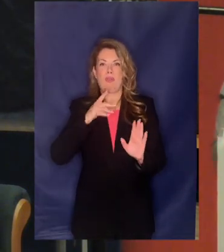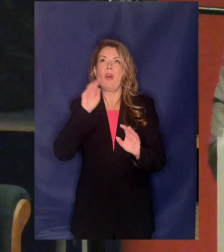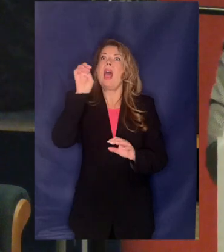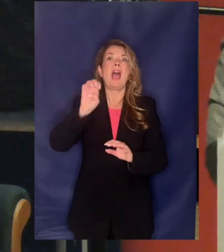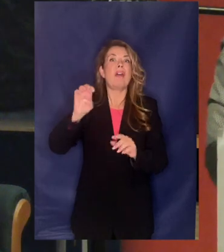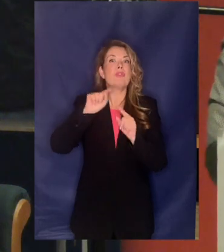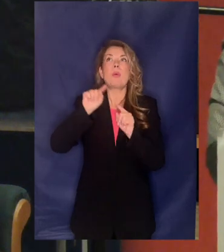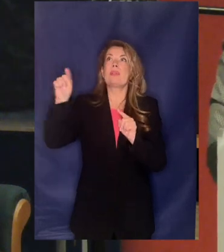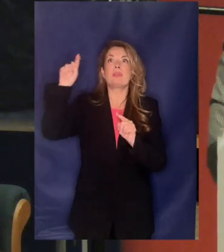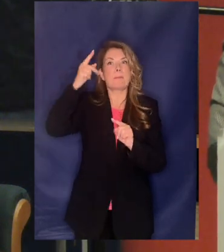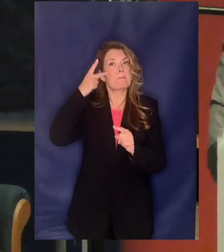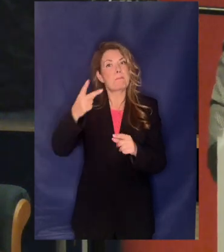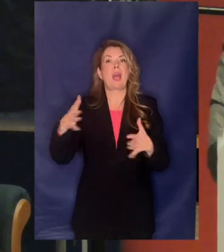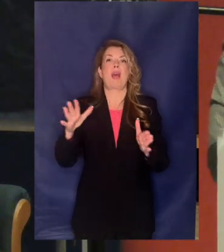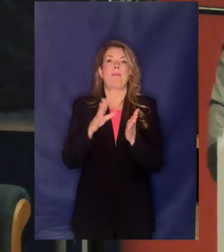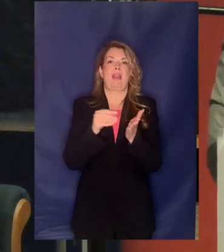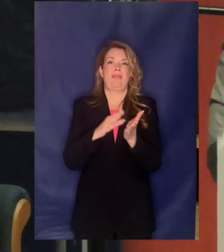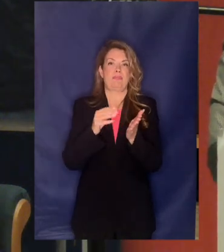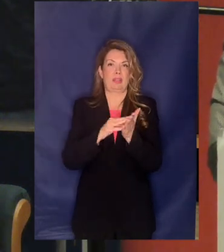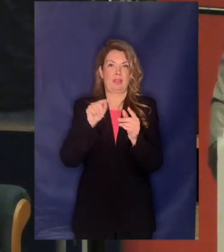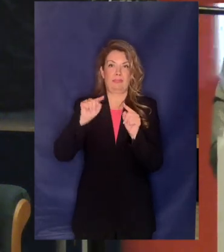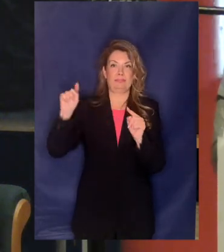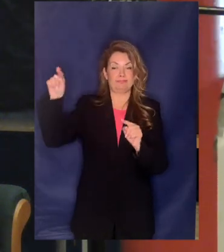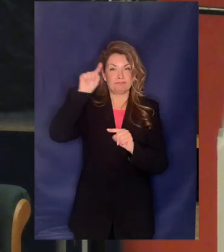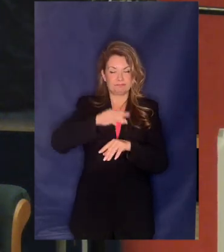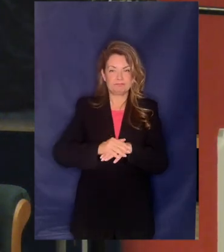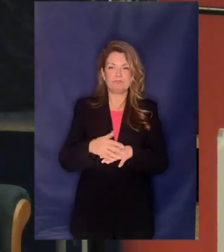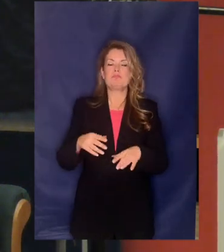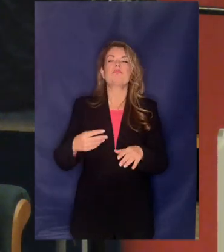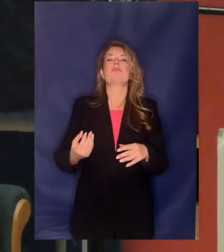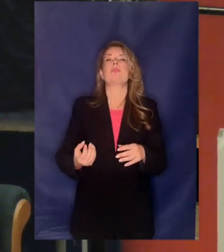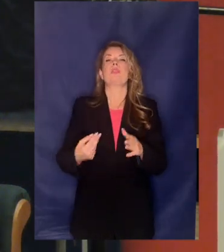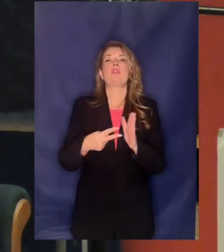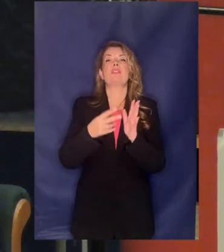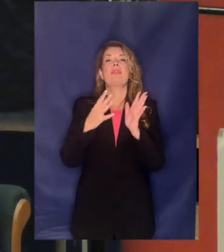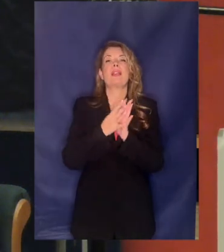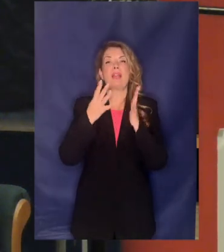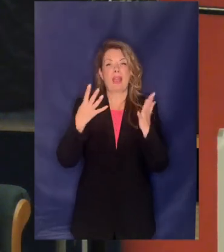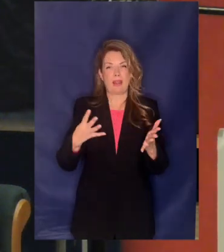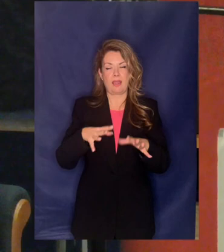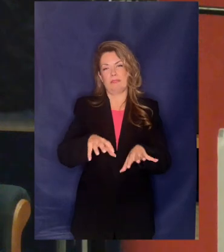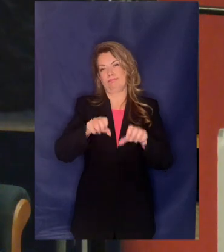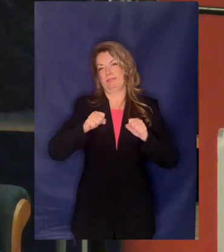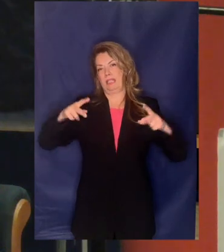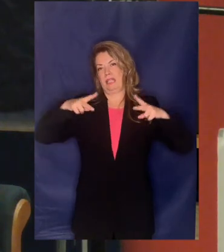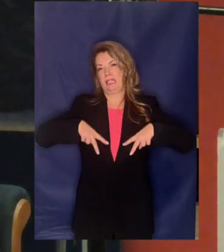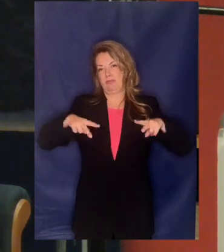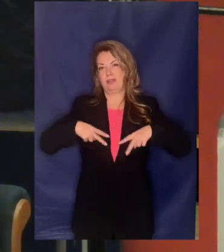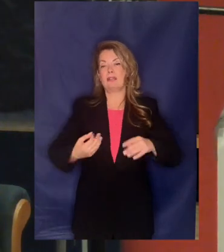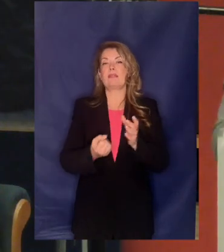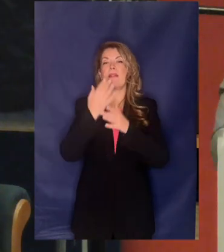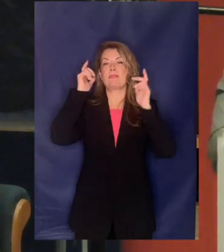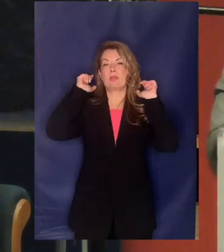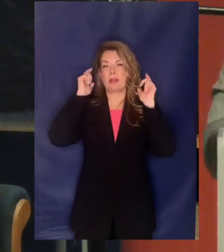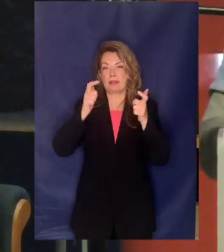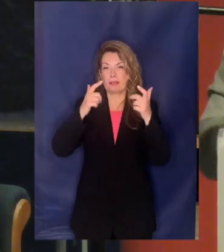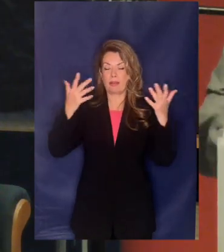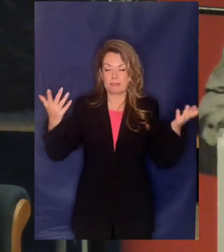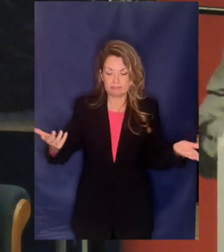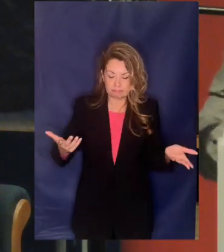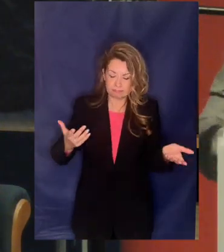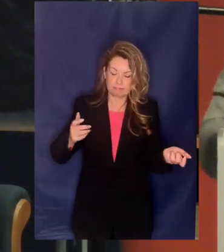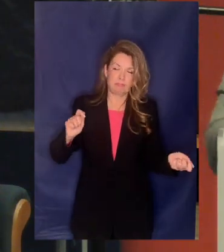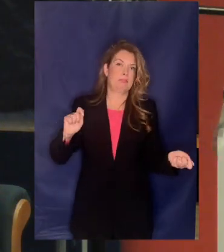όταν ανέλαβε η Νέα Δημοκρατία το 2019 γίνεται κάτι το οποίο είναι σε αντίθεση με τη